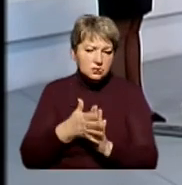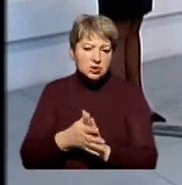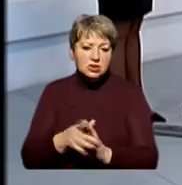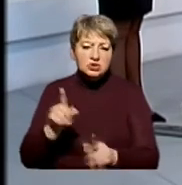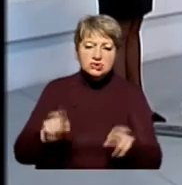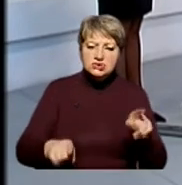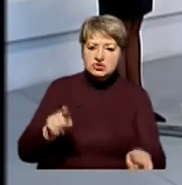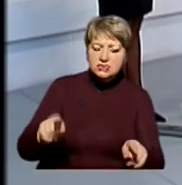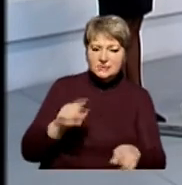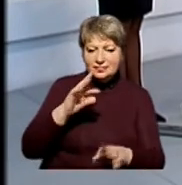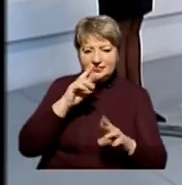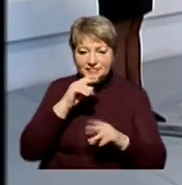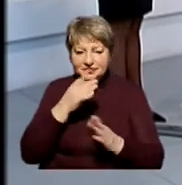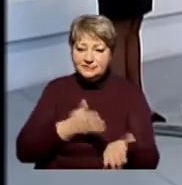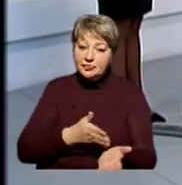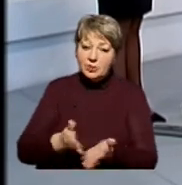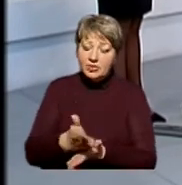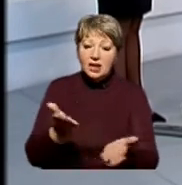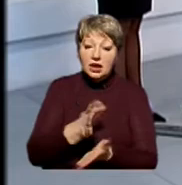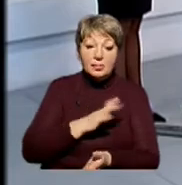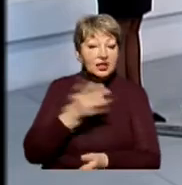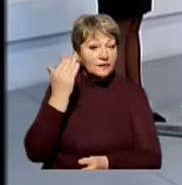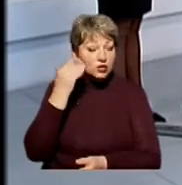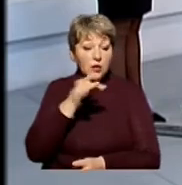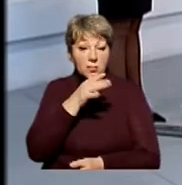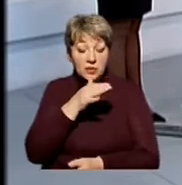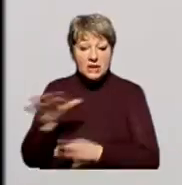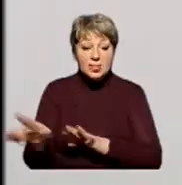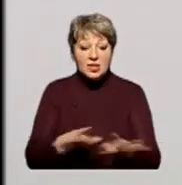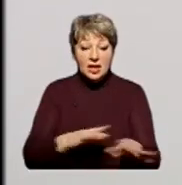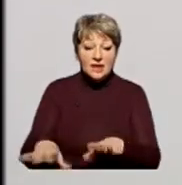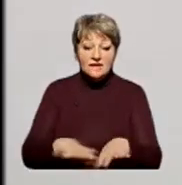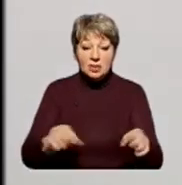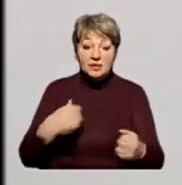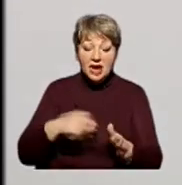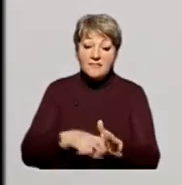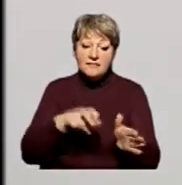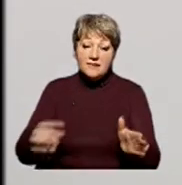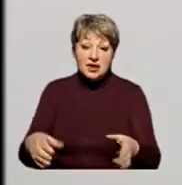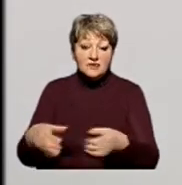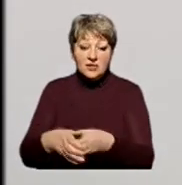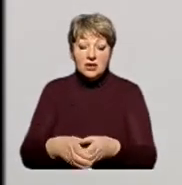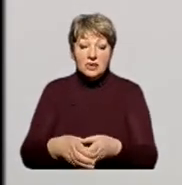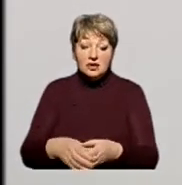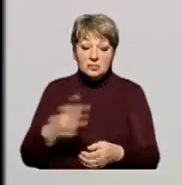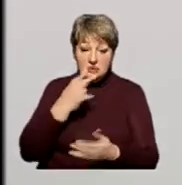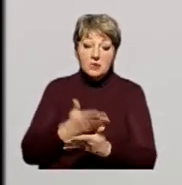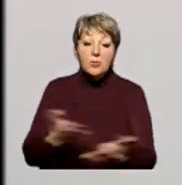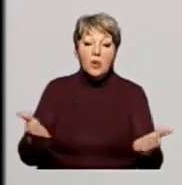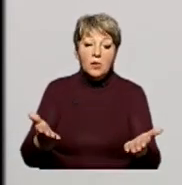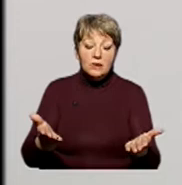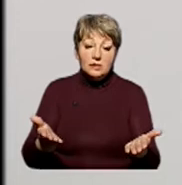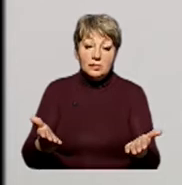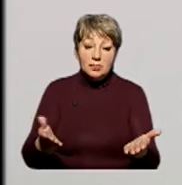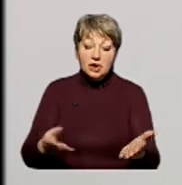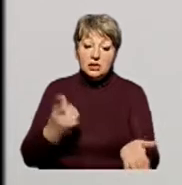певну хибність політики, яка відбувалася на той момент діючої влади, я вийшов з фракцій публічно, мотивуючи і